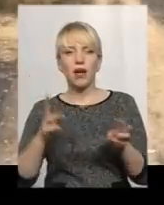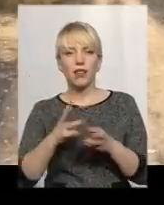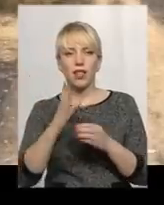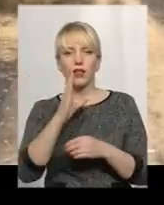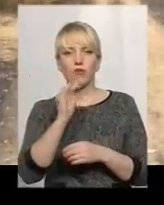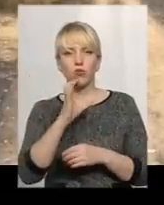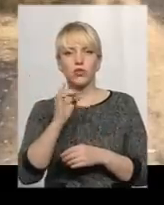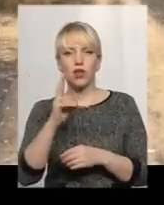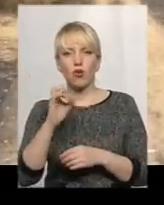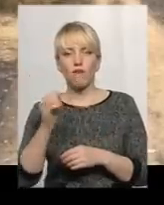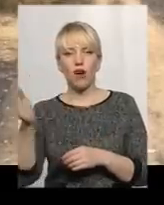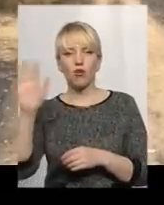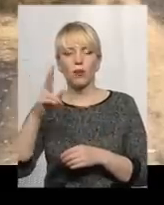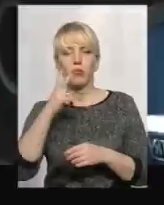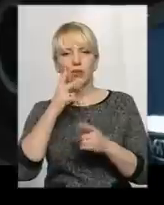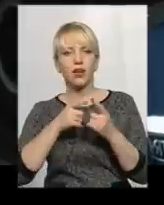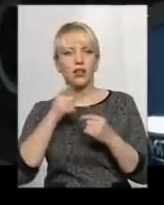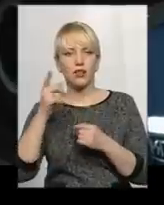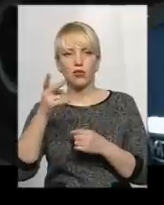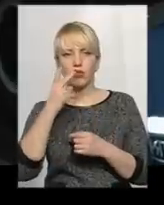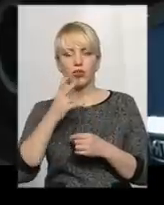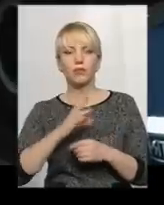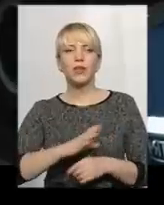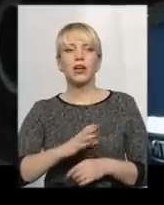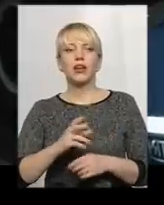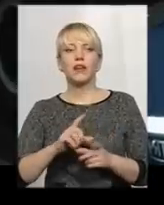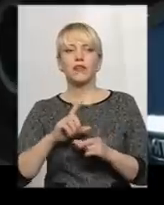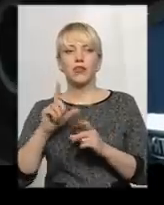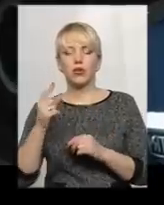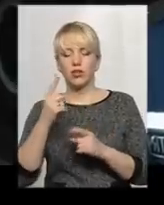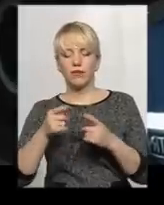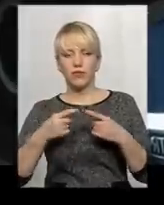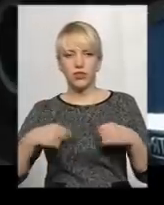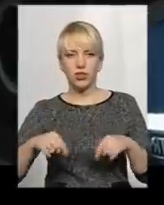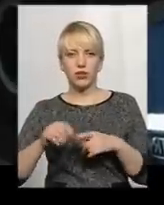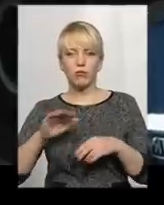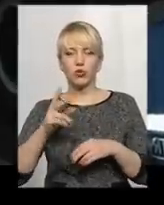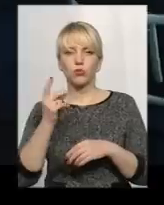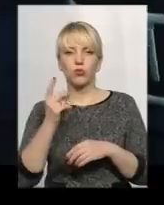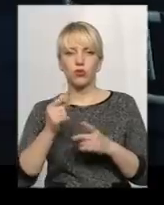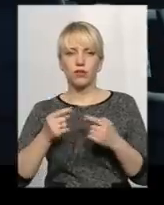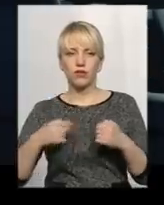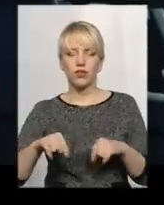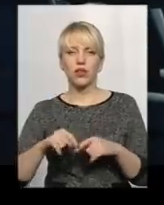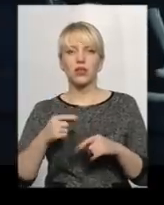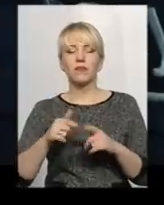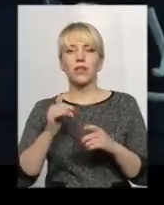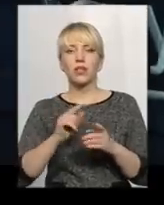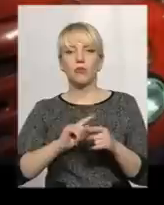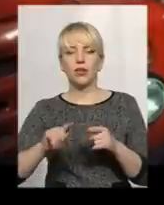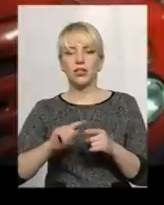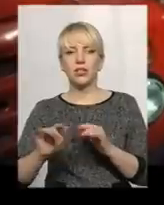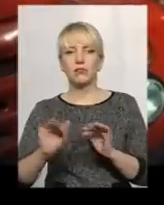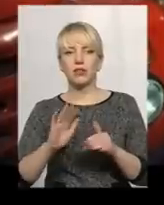видно було за десятки кілометрів. Виїхали одним відділенням, потім зразу другим, оперативними діями